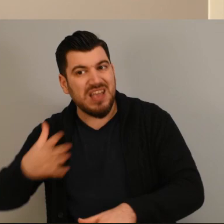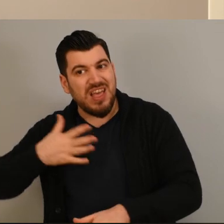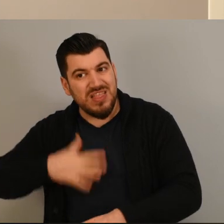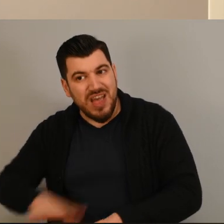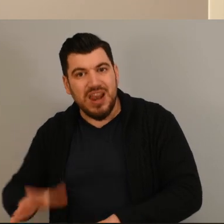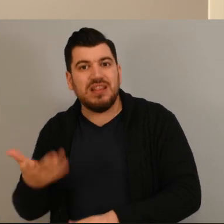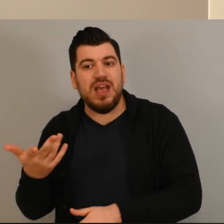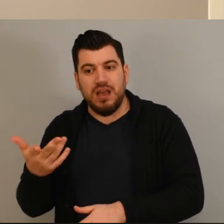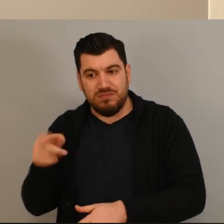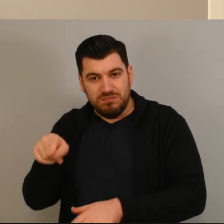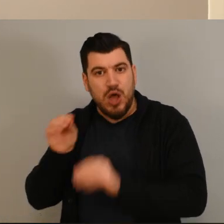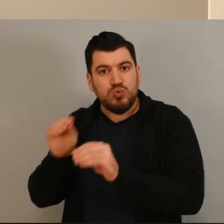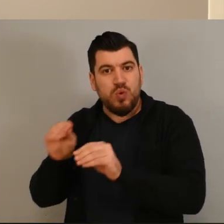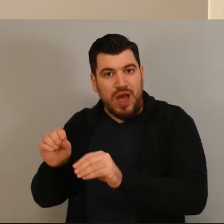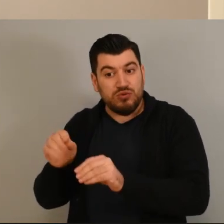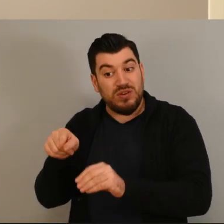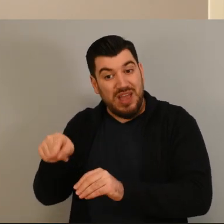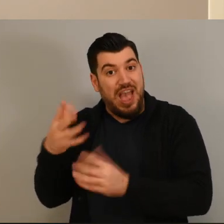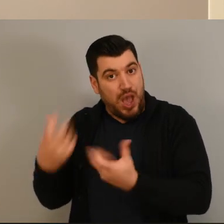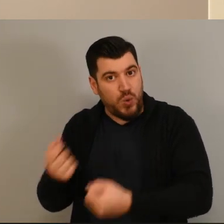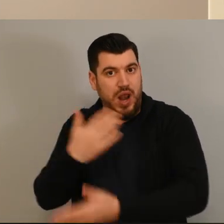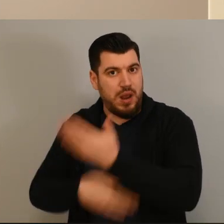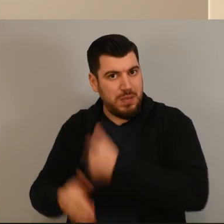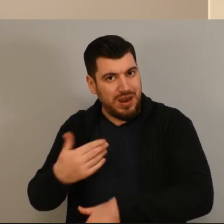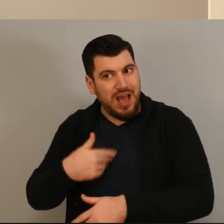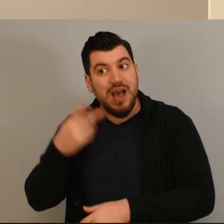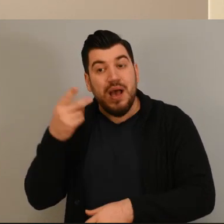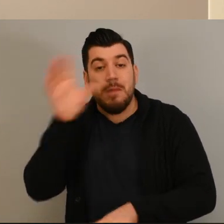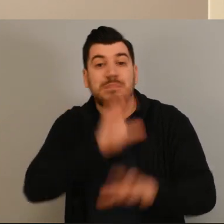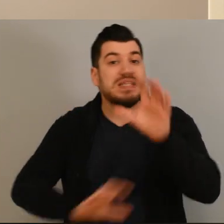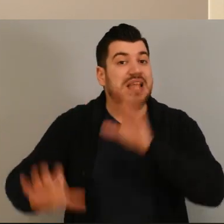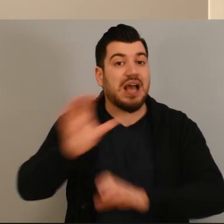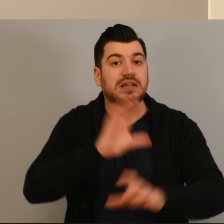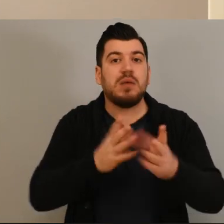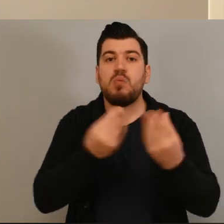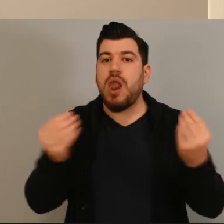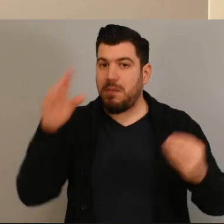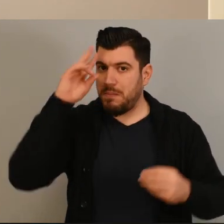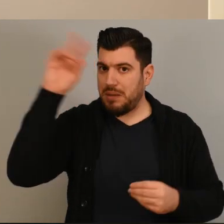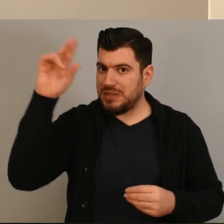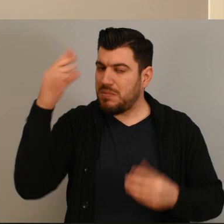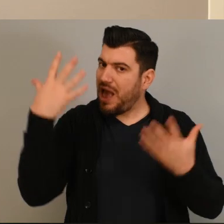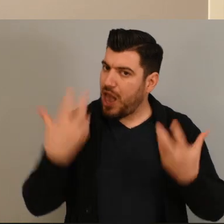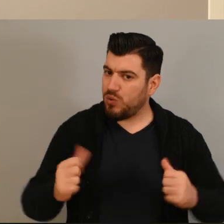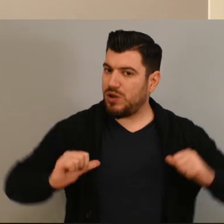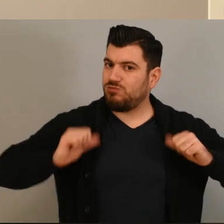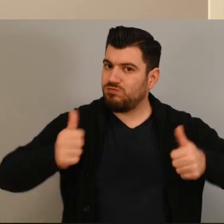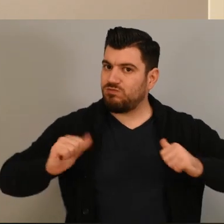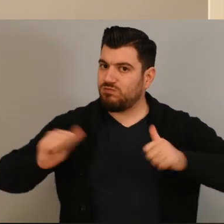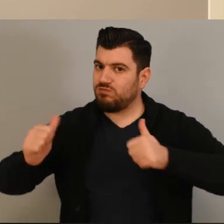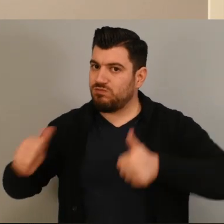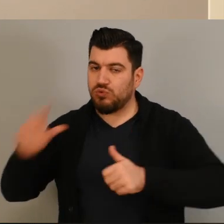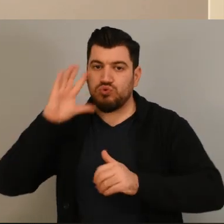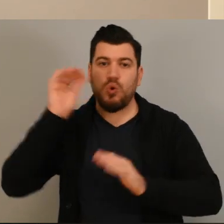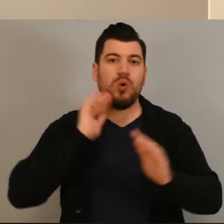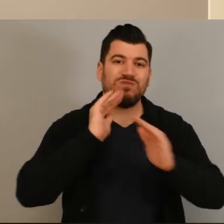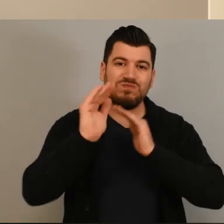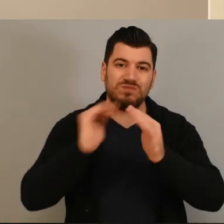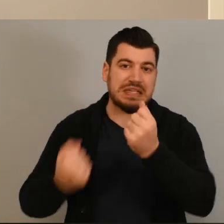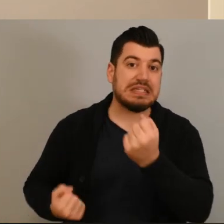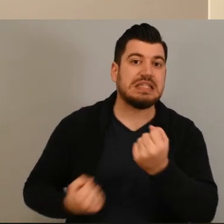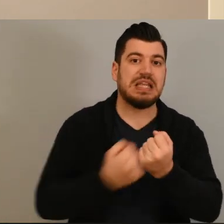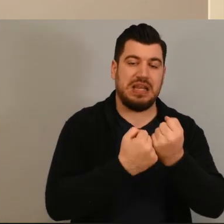που μας παρακολουθείτε να δείτε τι ισχύει σήμερα, μέρα με την ημέρα, βελτιώνονται οι συνθήκες με πρωτοβουλίες των